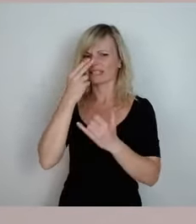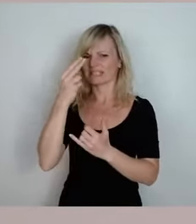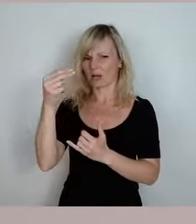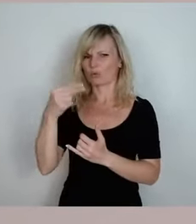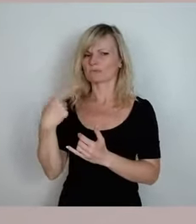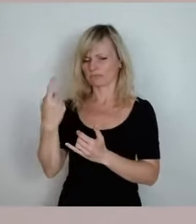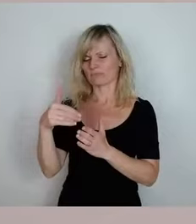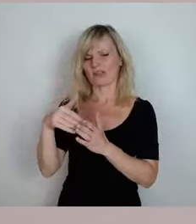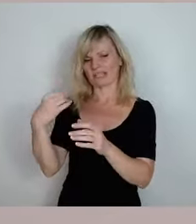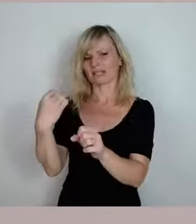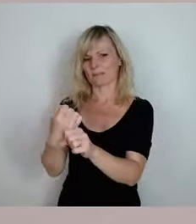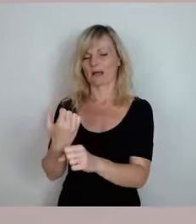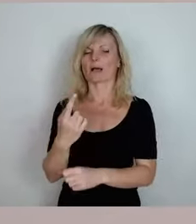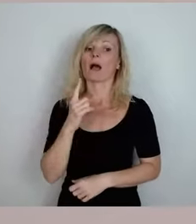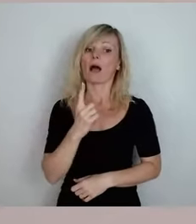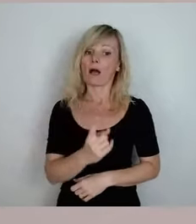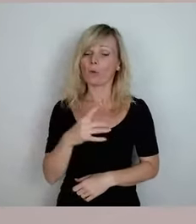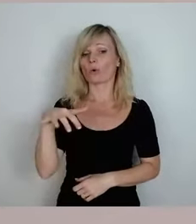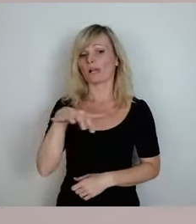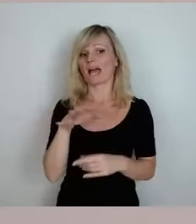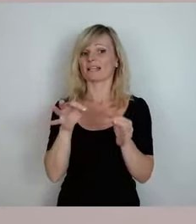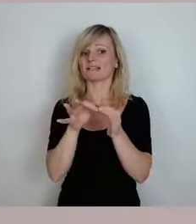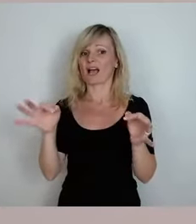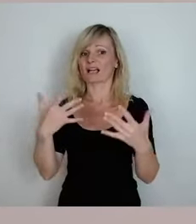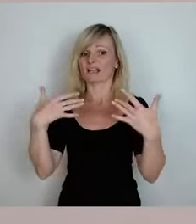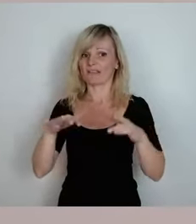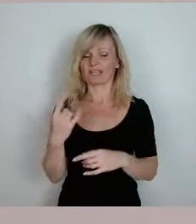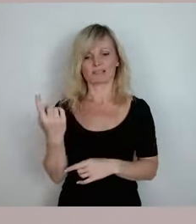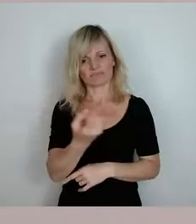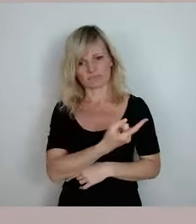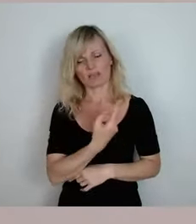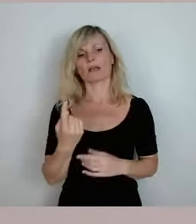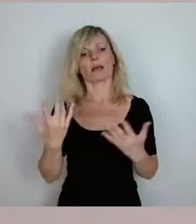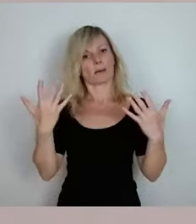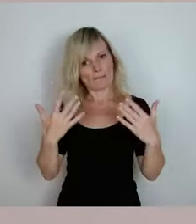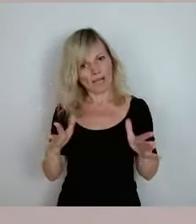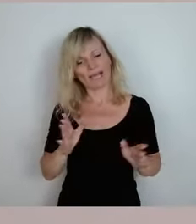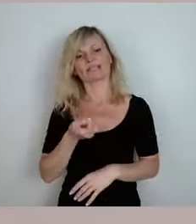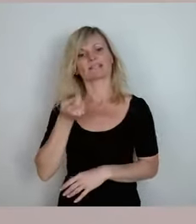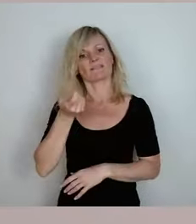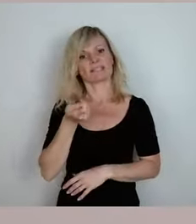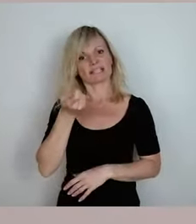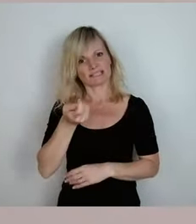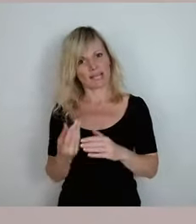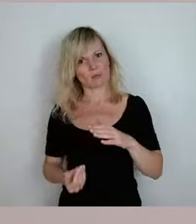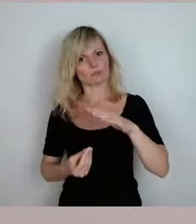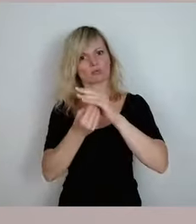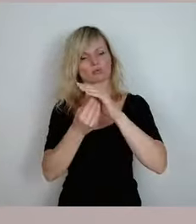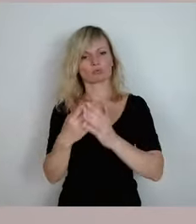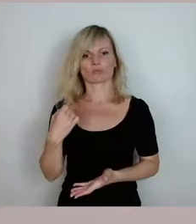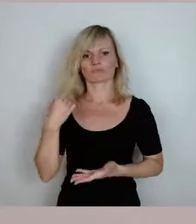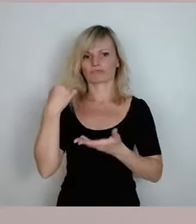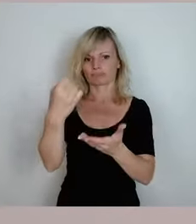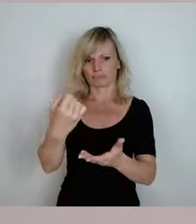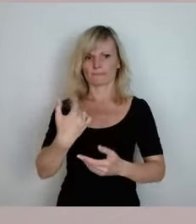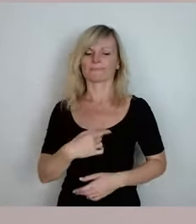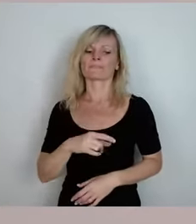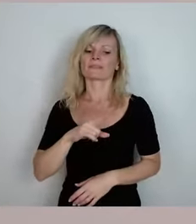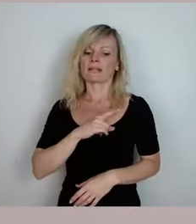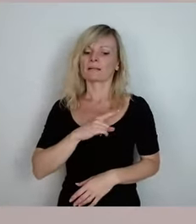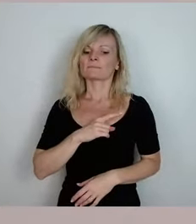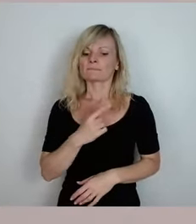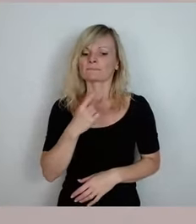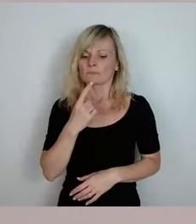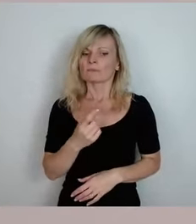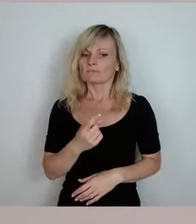im Landtag gab es eine große Bereitschaft, da auch finanziell mit zu unterstützen. Ich will auch mal sagen, zu Recht,